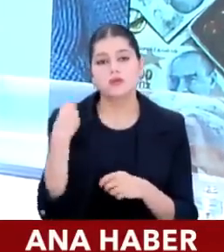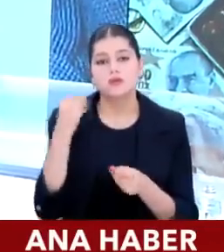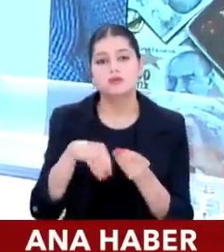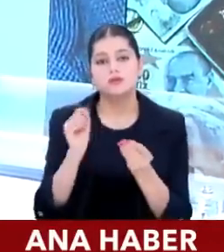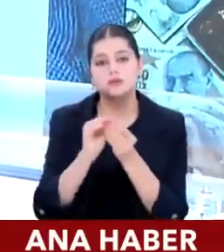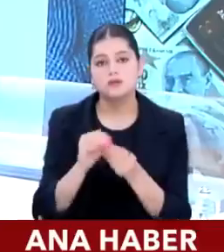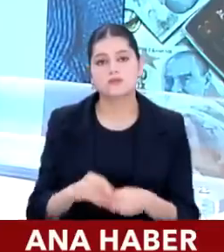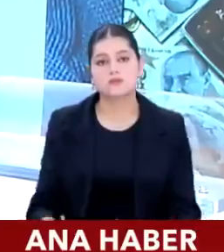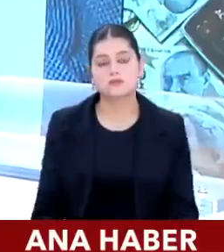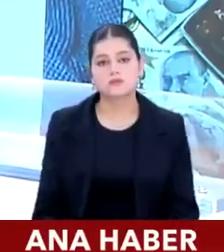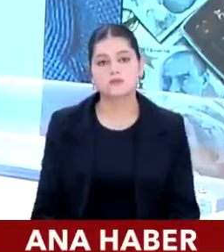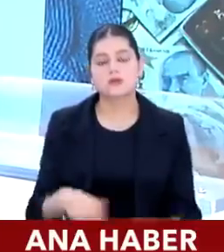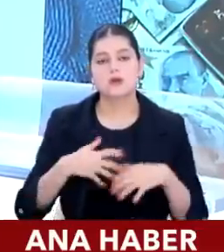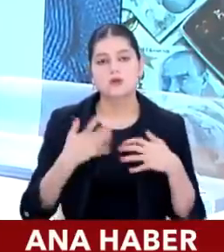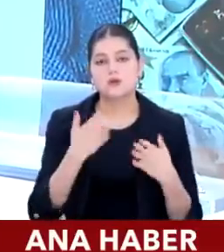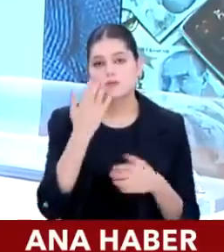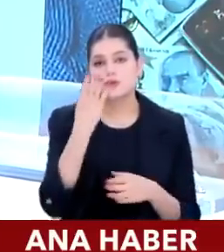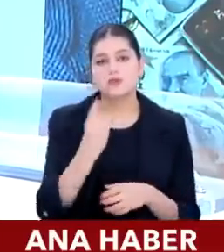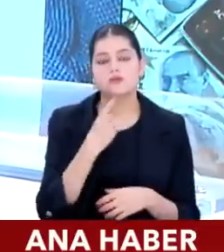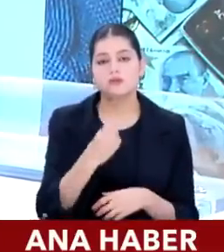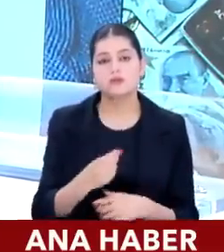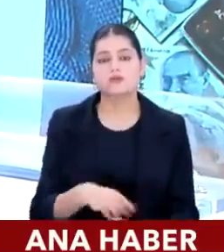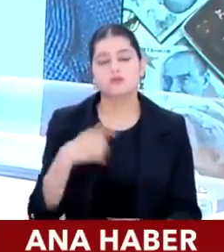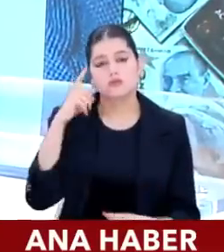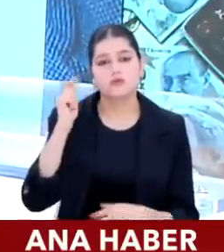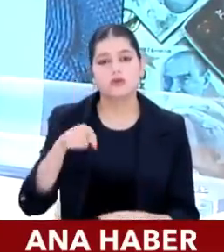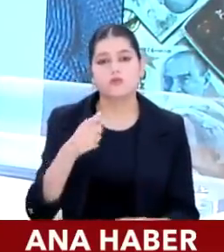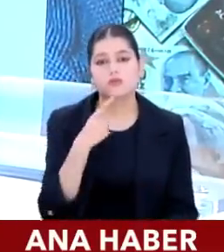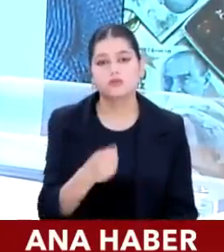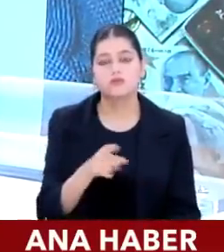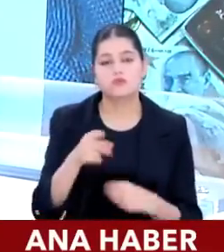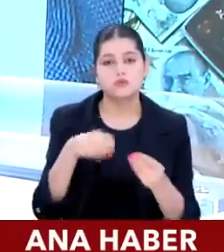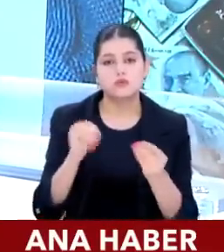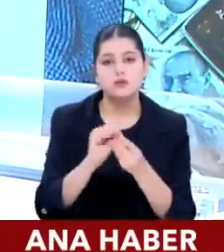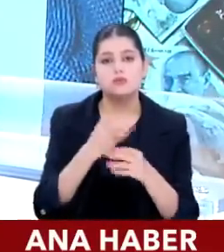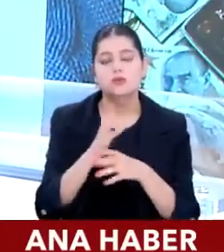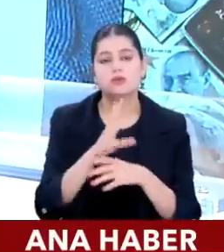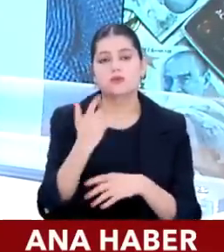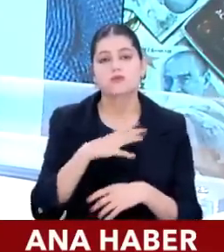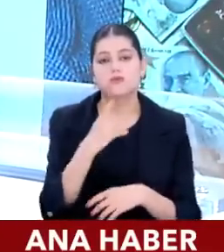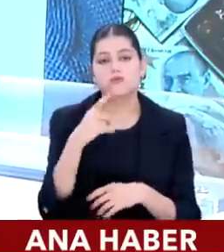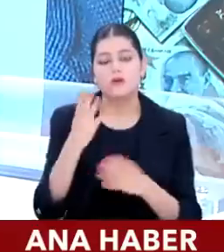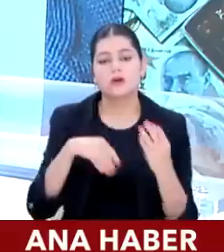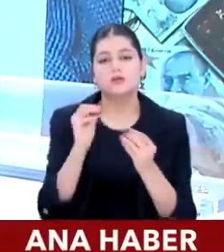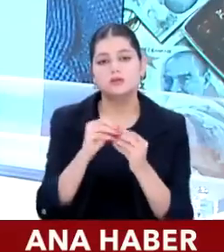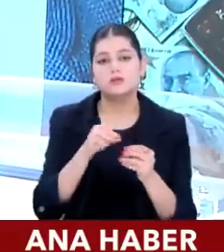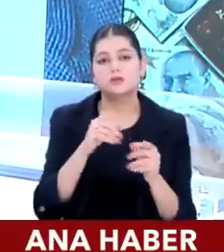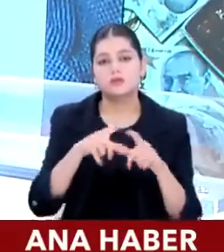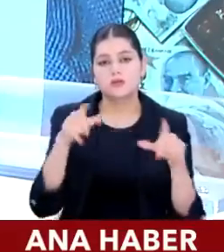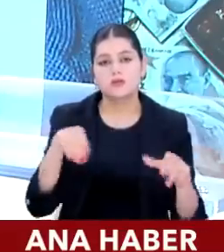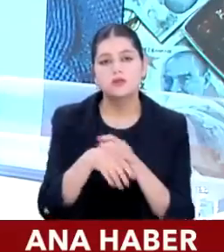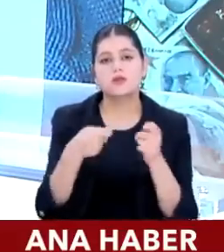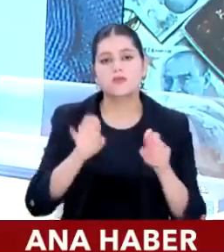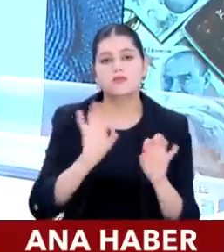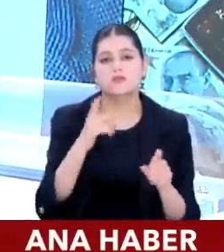bu yeni zamın heyecanla bekleneceğini, beklendiğini düşünüyorum. Şimdi bu zamlarda neyin etkisi var? Elbette her şeyi sandığa